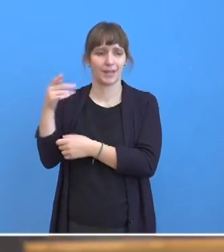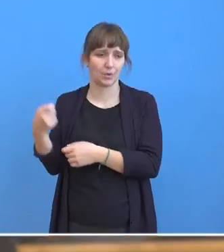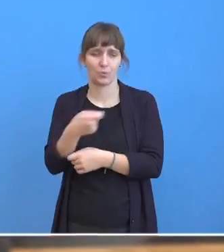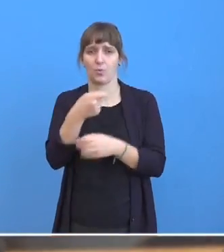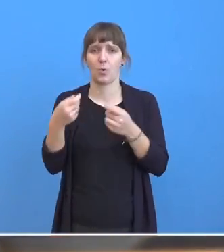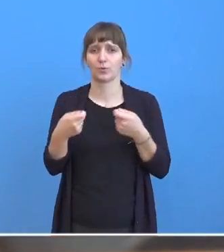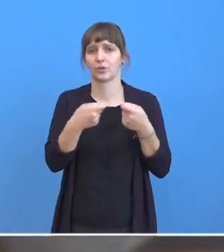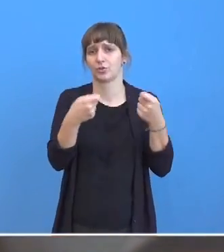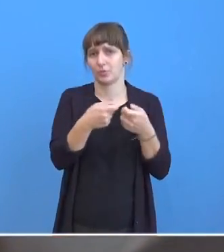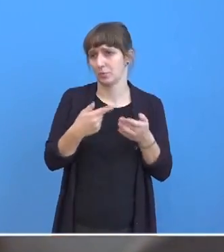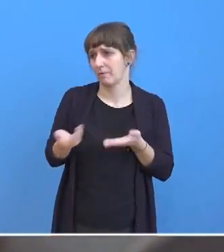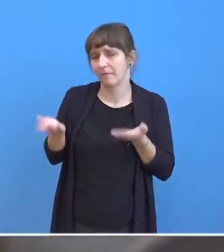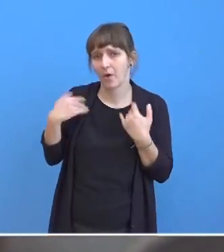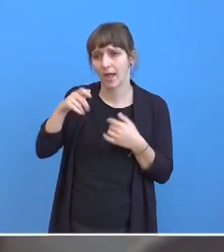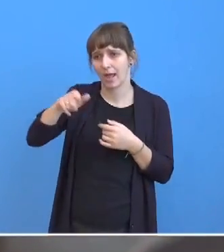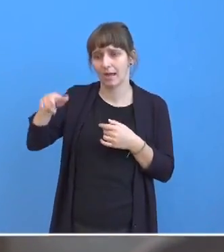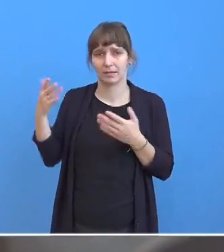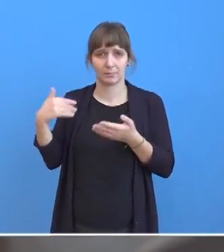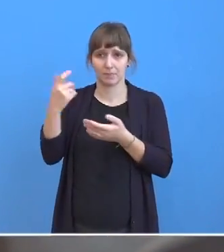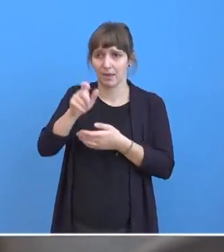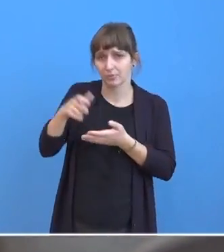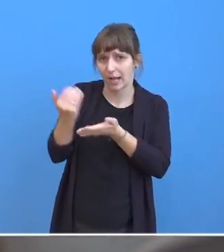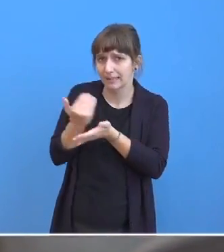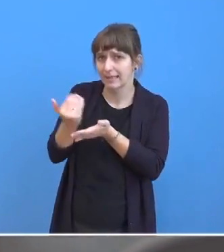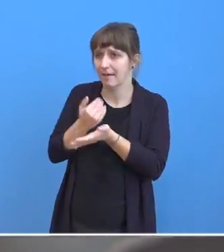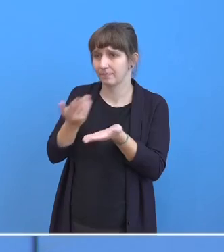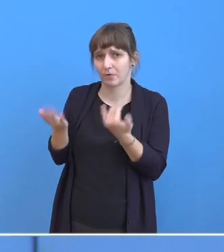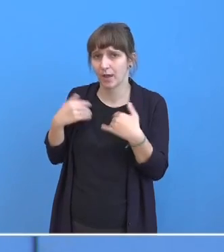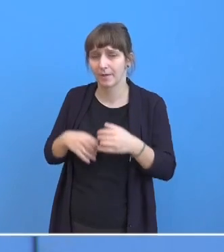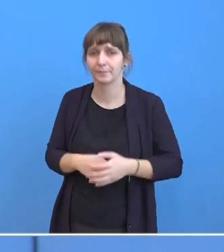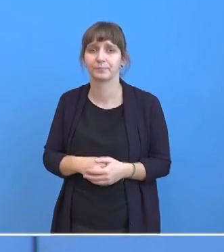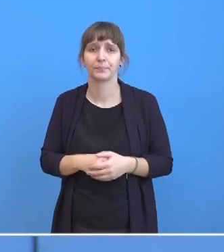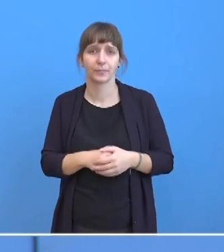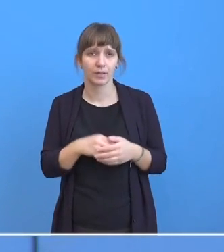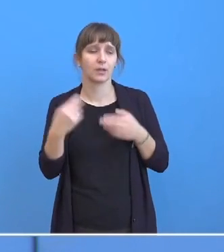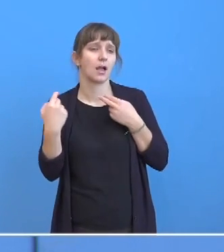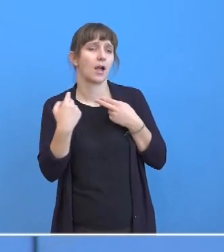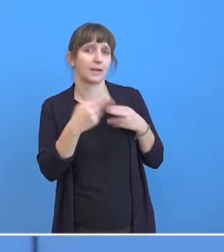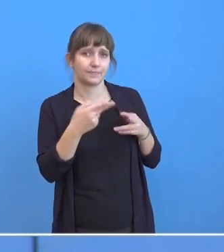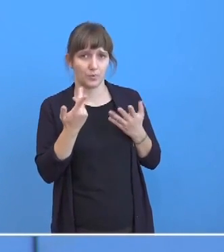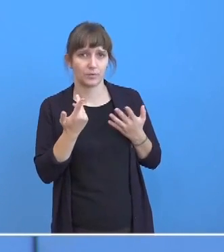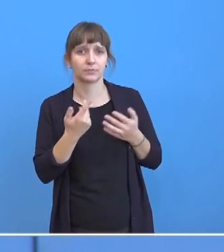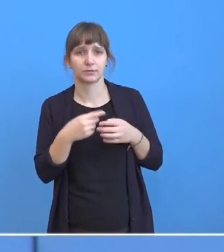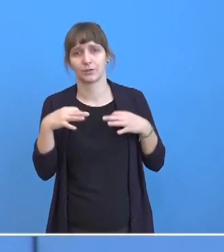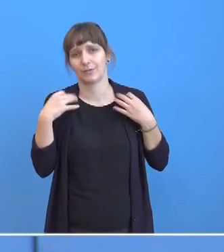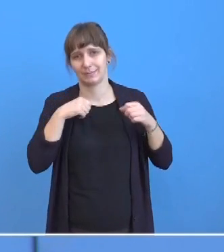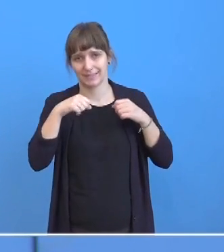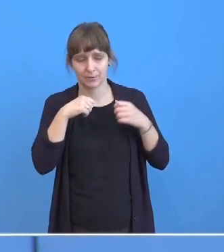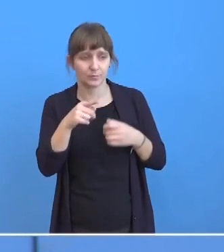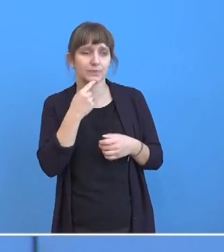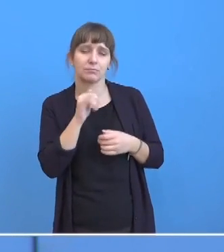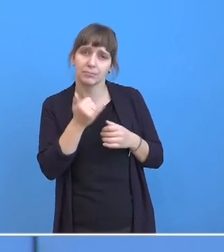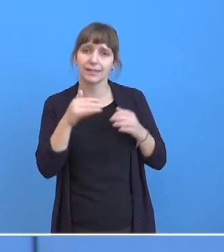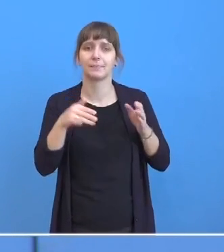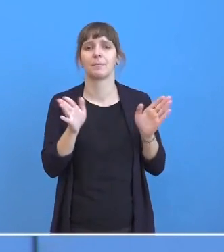Unterstützung kommen könnte? Ob es da irgendwo Reserven, Personalreserven gibt? Also wir haben an dieser Stelle schon mehrfach darauf hingewiesen, dass es den Pakt für den